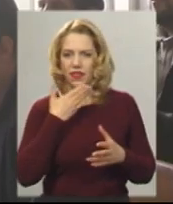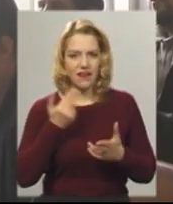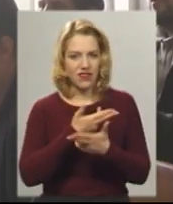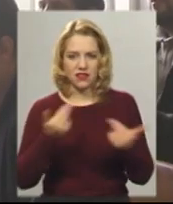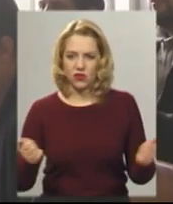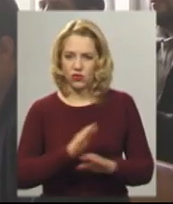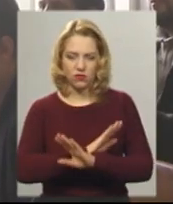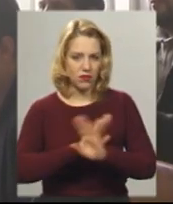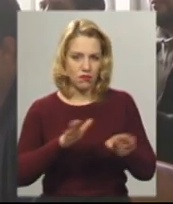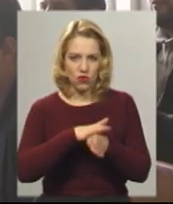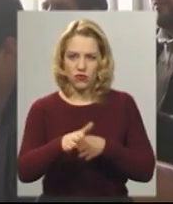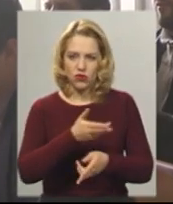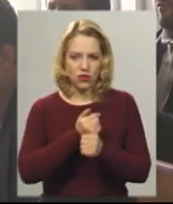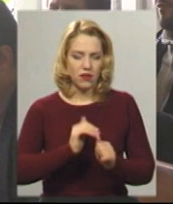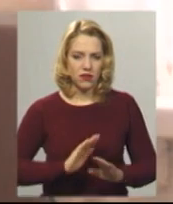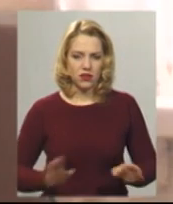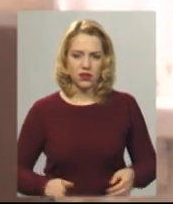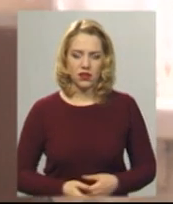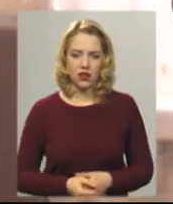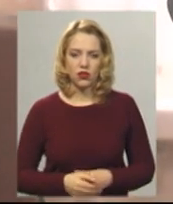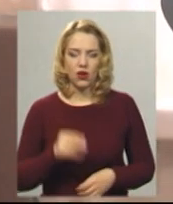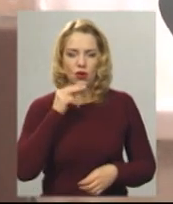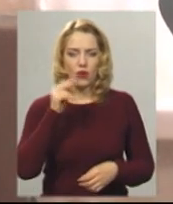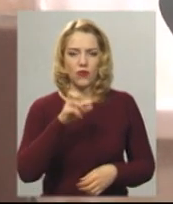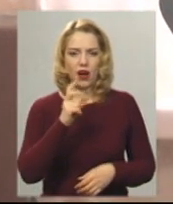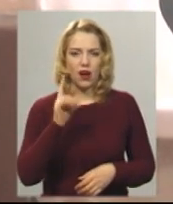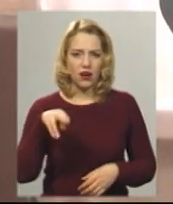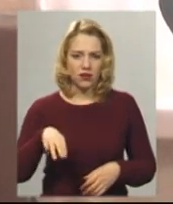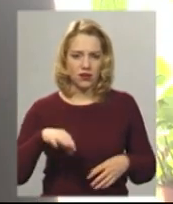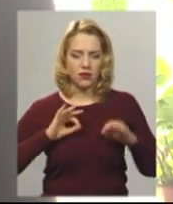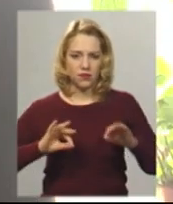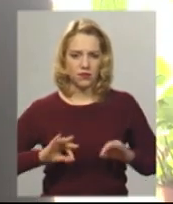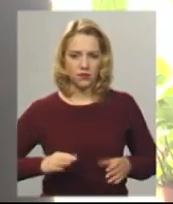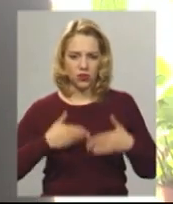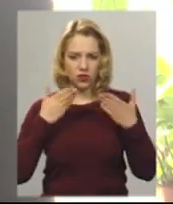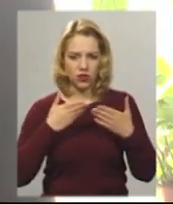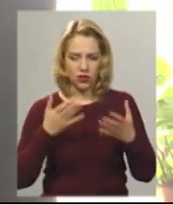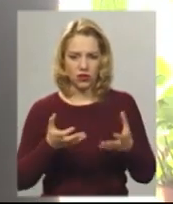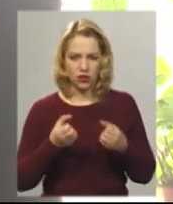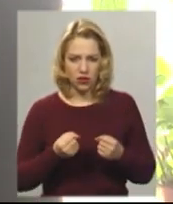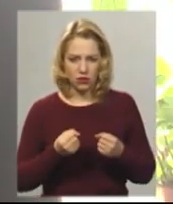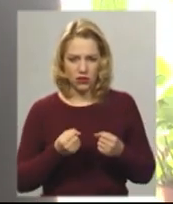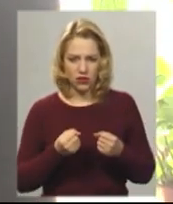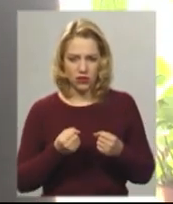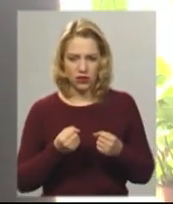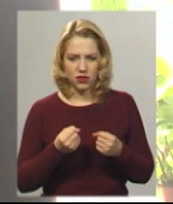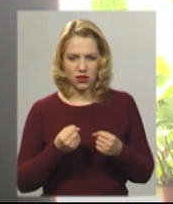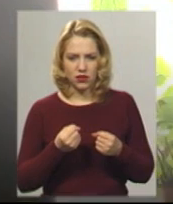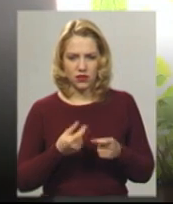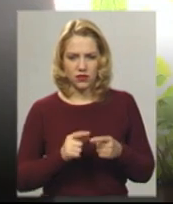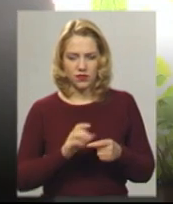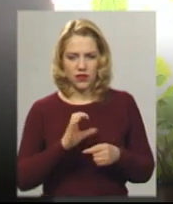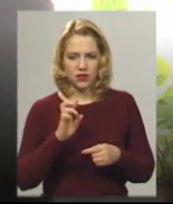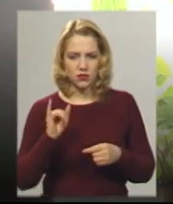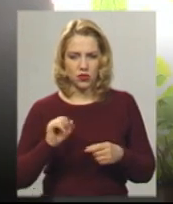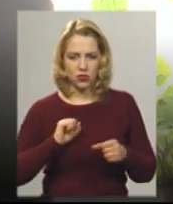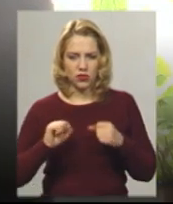Прокурор Олександр Рижий зачитав обвинувальний акт стосовно підозрюваного Тарадая. Потримував свідачання в управлінні служби безпеки України